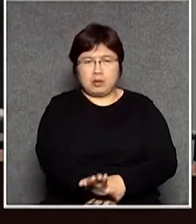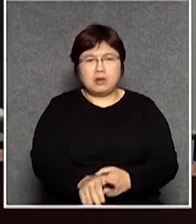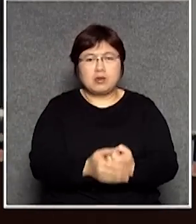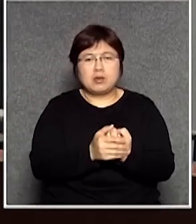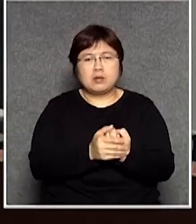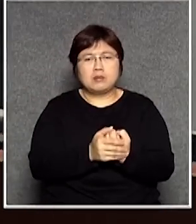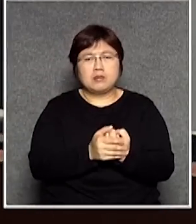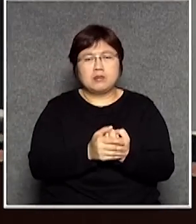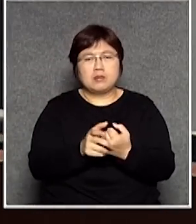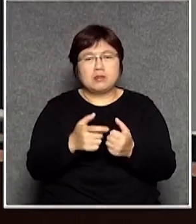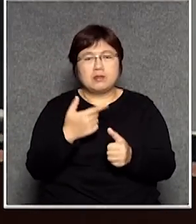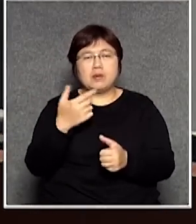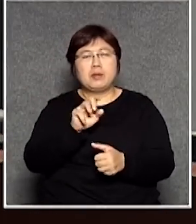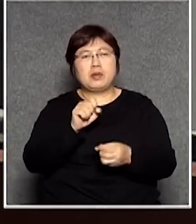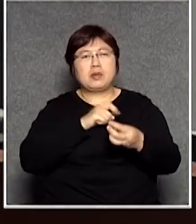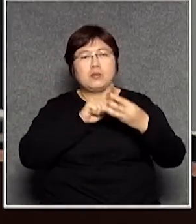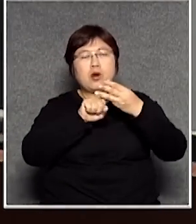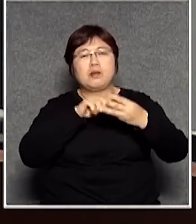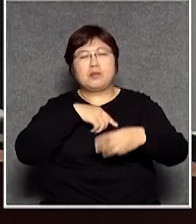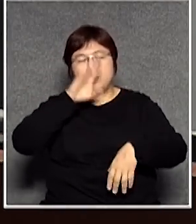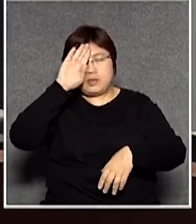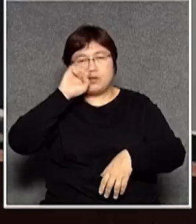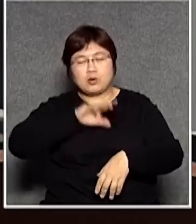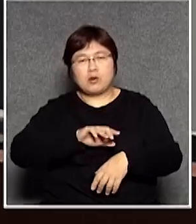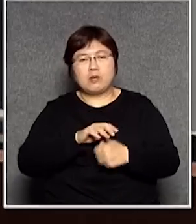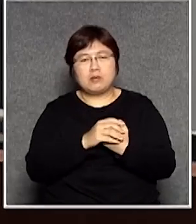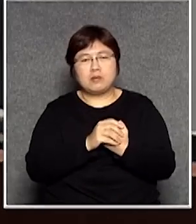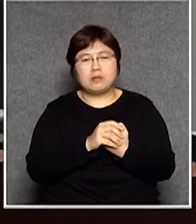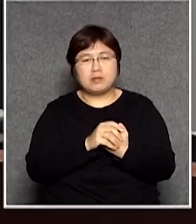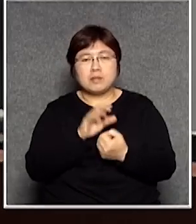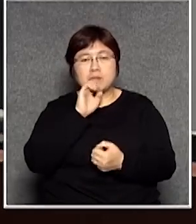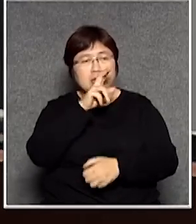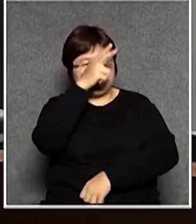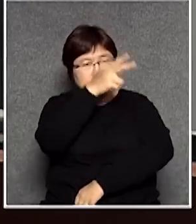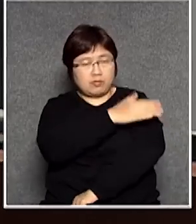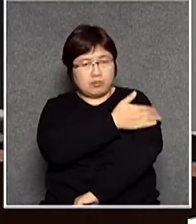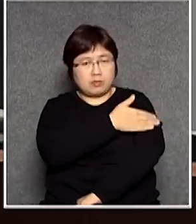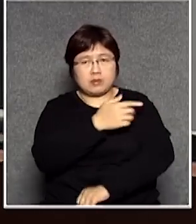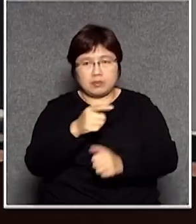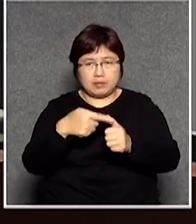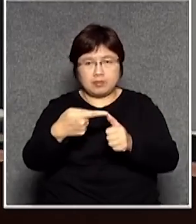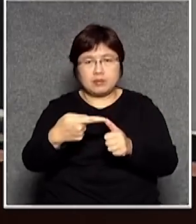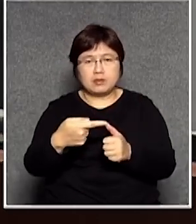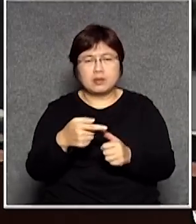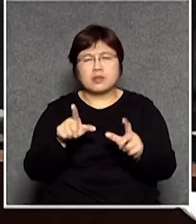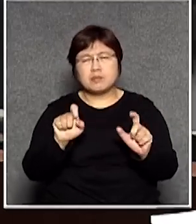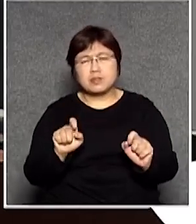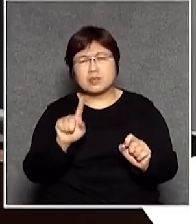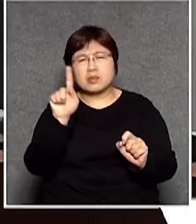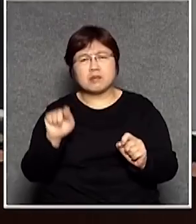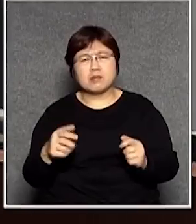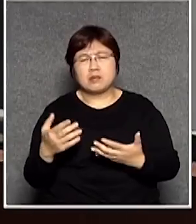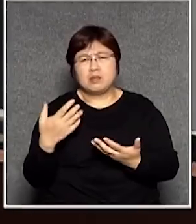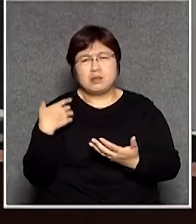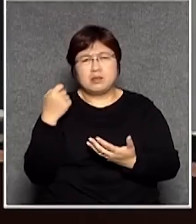主席 主上講錯了我想問官員的就是第一就是為什麼這兩個禮